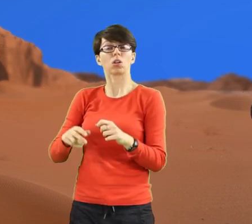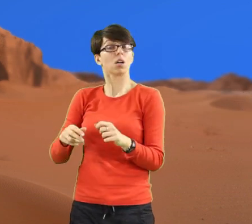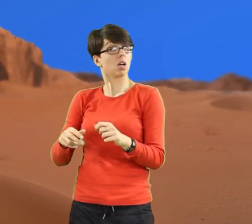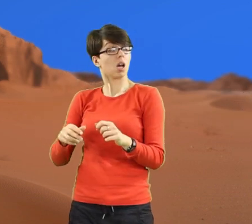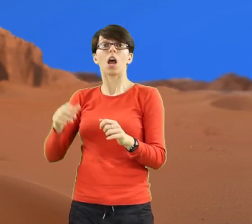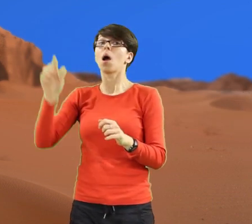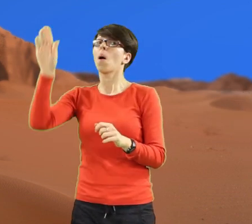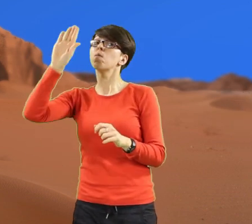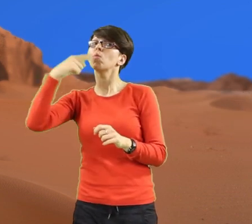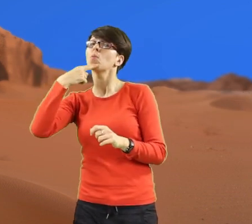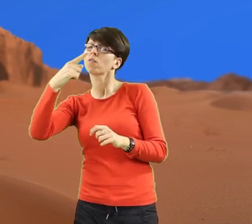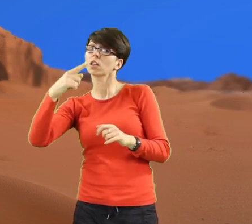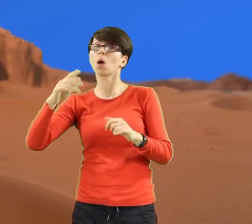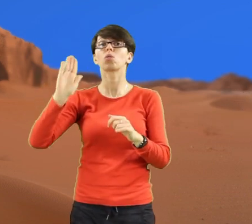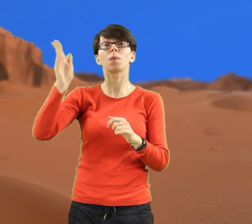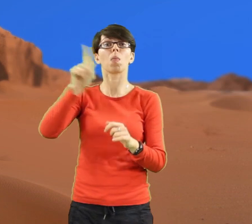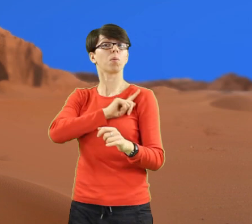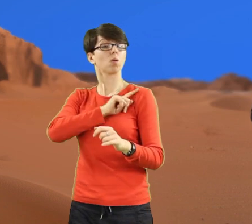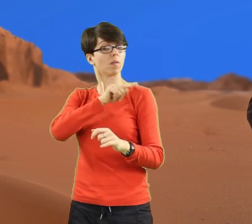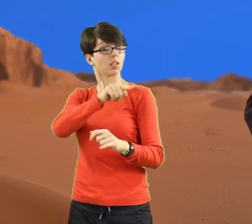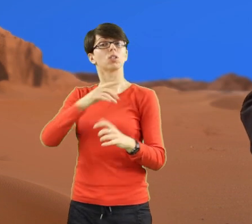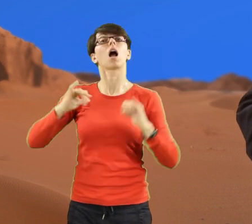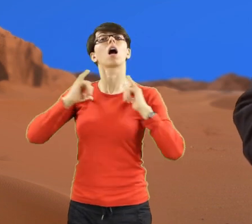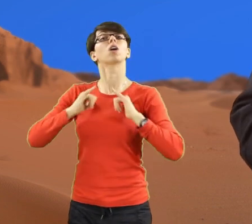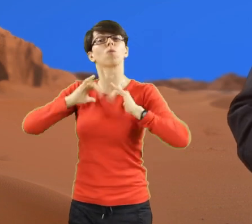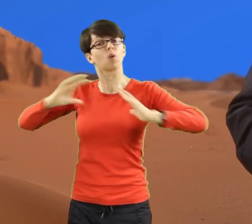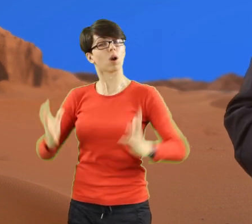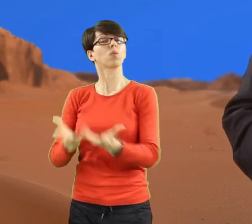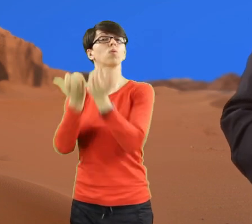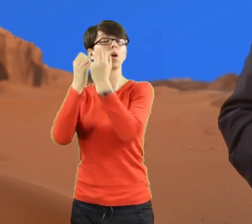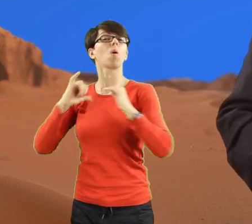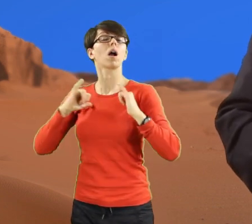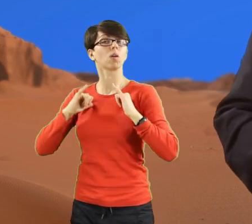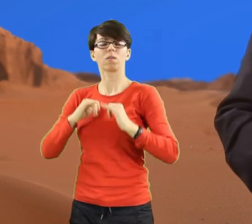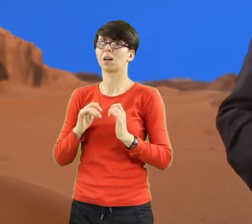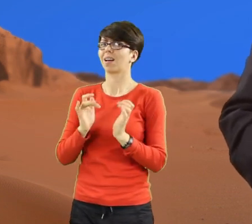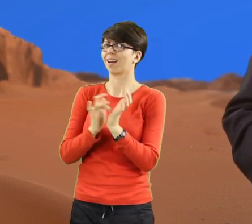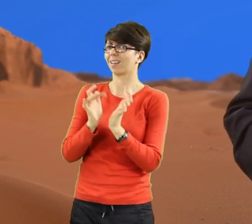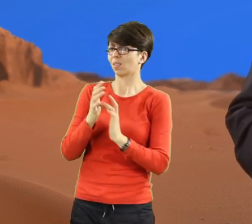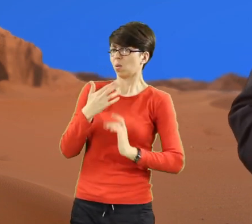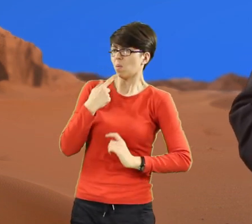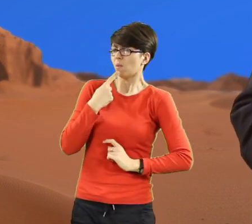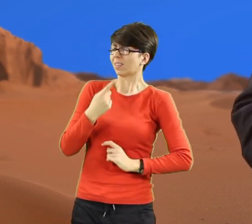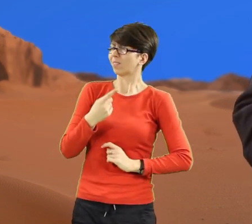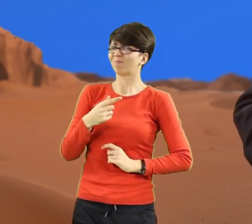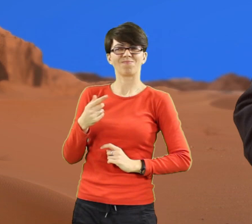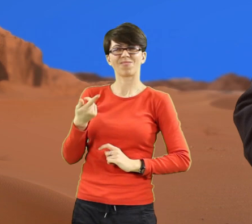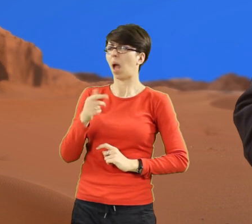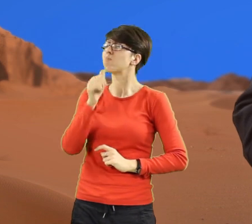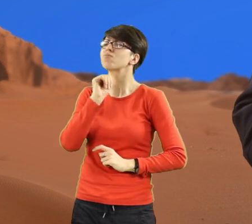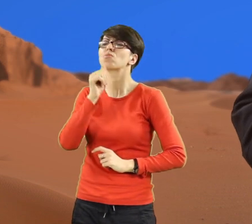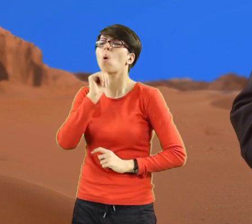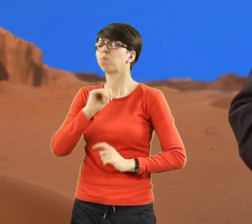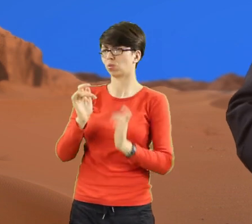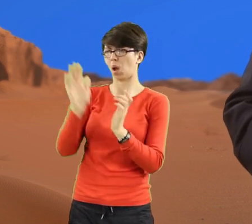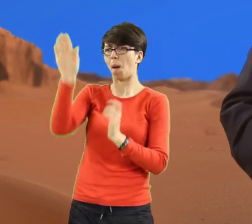abyś stopy nie uraził o kamień. Jezus, który odpowiada, nie będziesz wystawiał na próbę Pana, Boga swego.